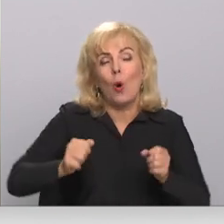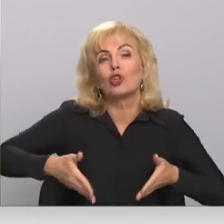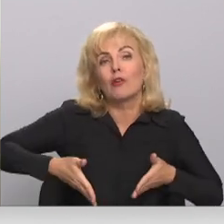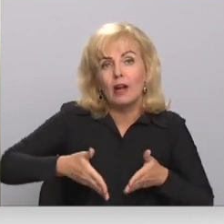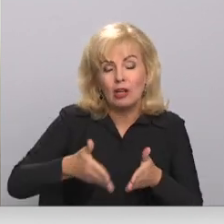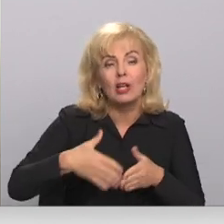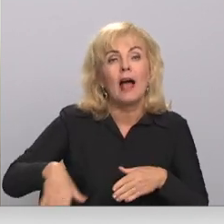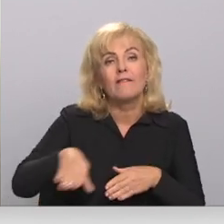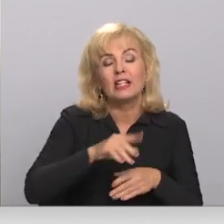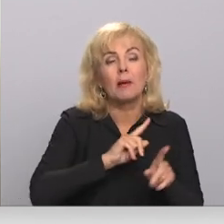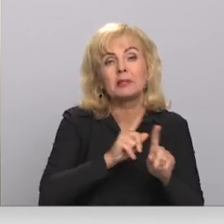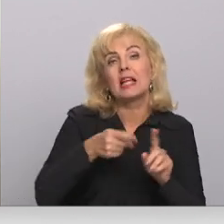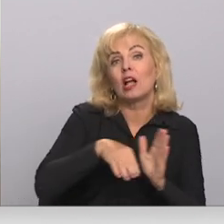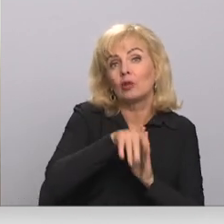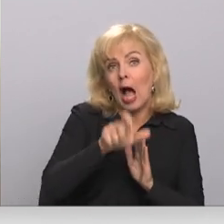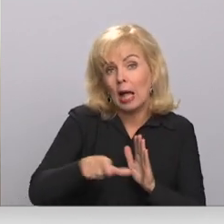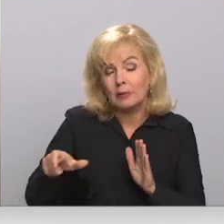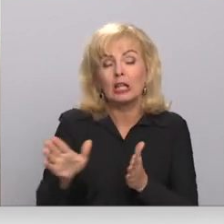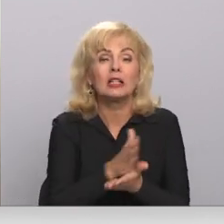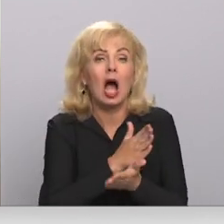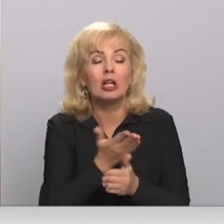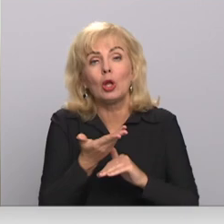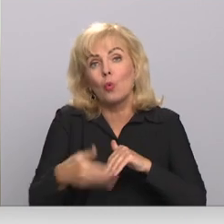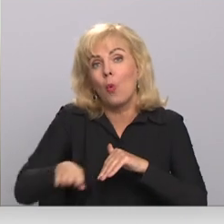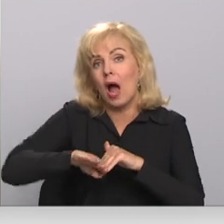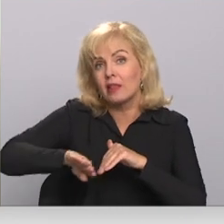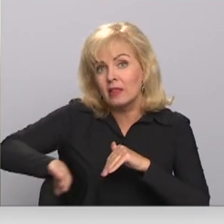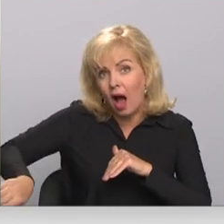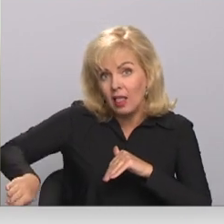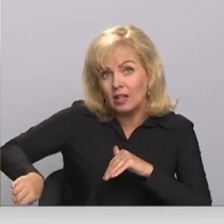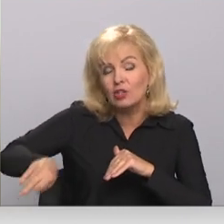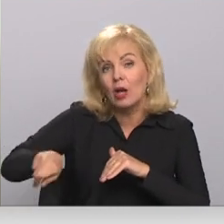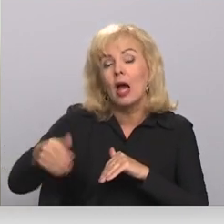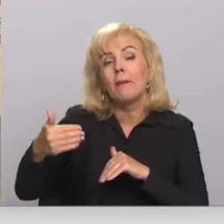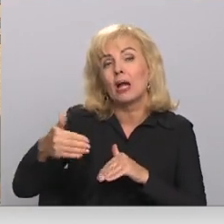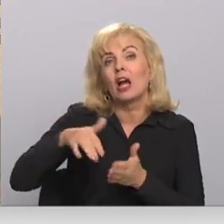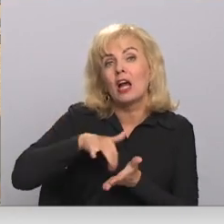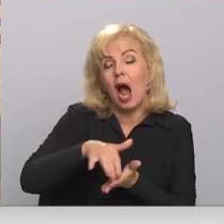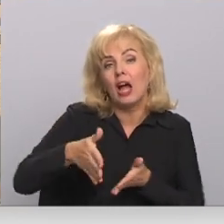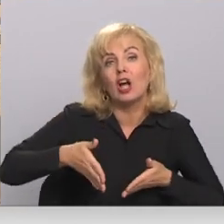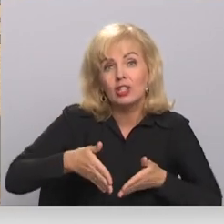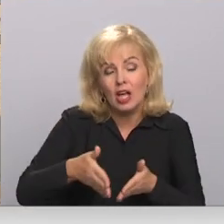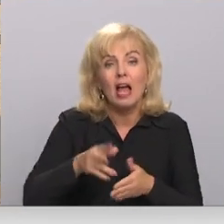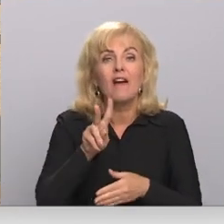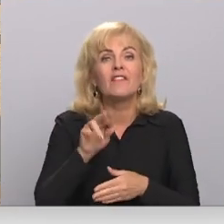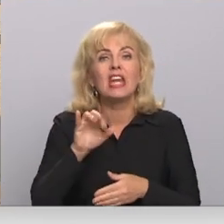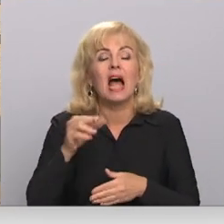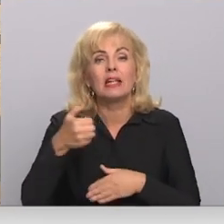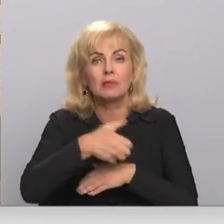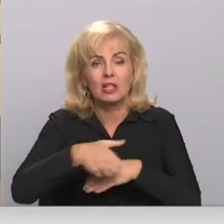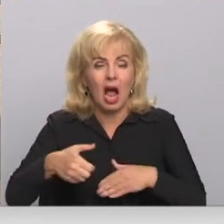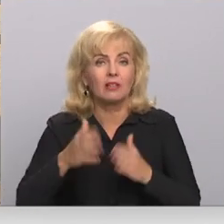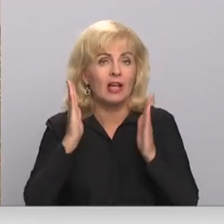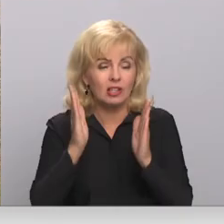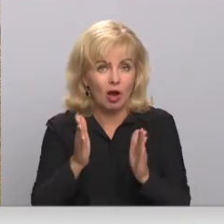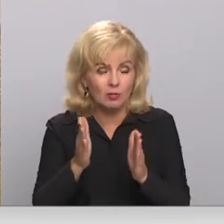sātiksmas dalībniekiem. Tādēļ viņš ir daļai nodalīts arī no šita gājieju ceļa. Garvienības gatvi visā garumā stiepjas